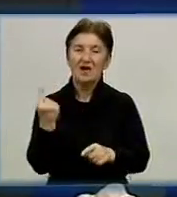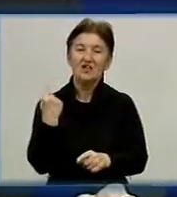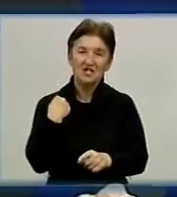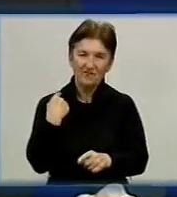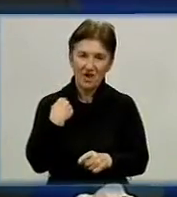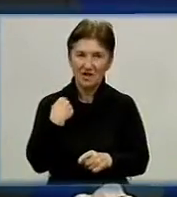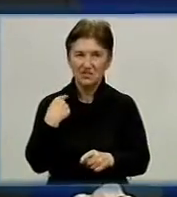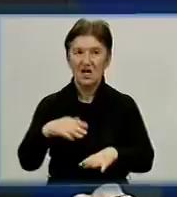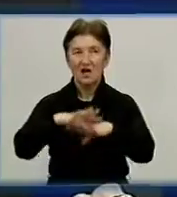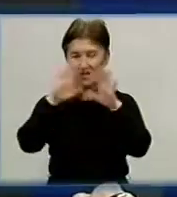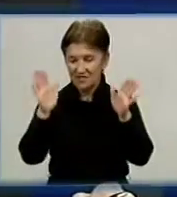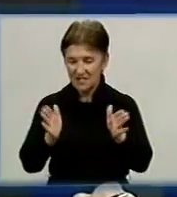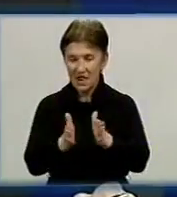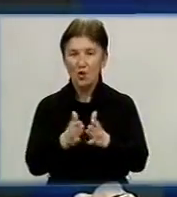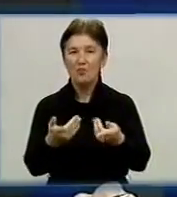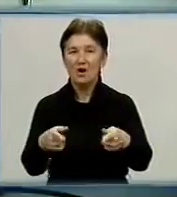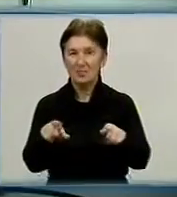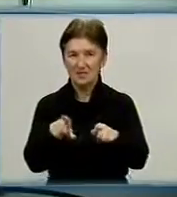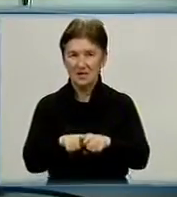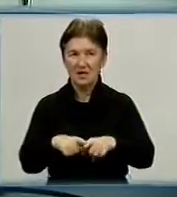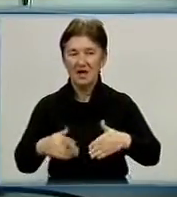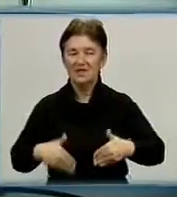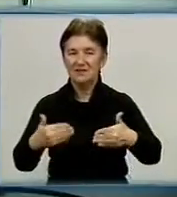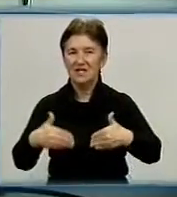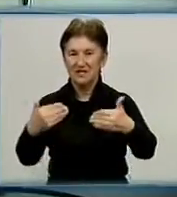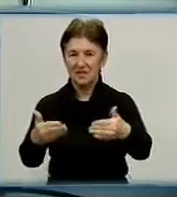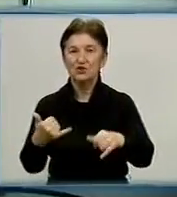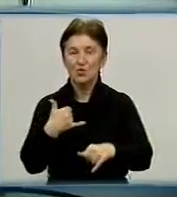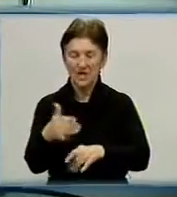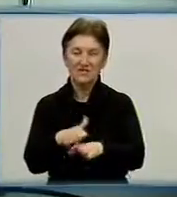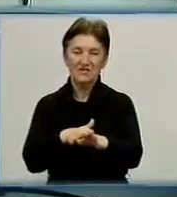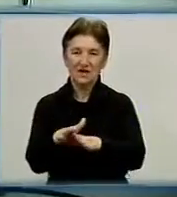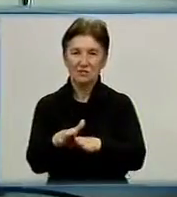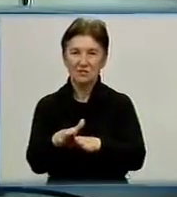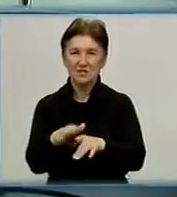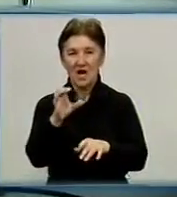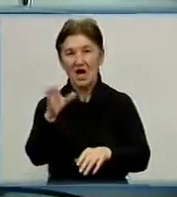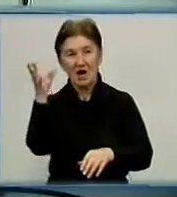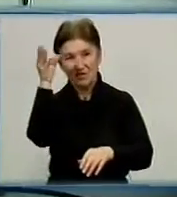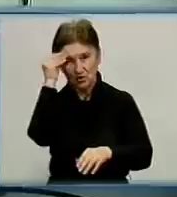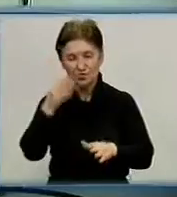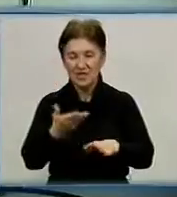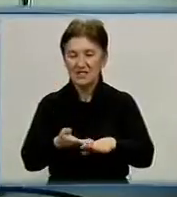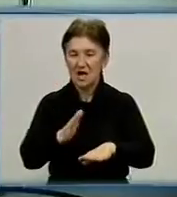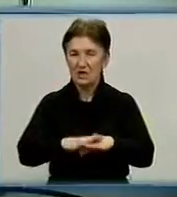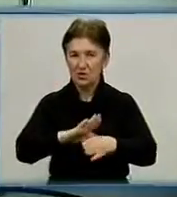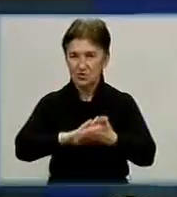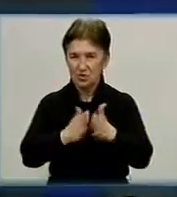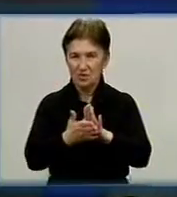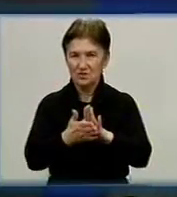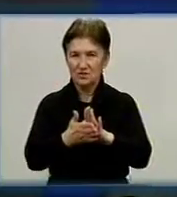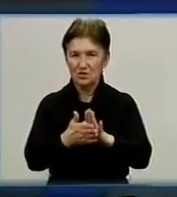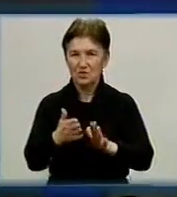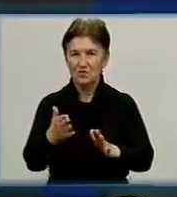В цілому це така тенденція з року в рік у нас витримується. Враховуючи складну ситуацію в нашій державі,